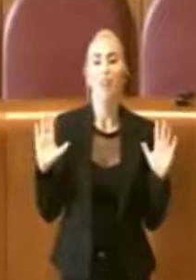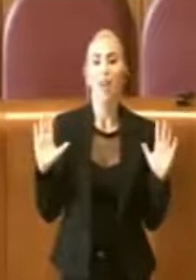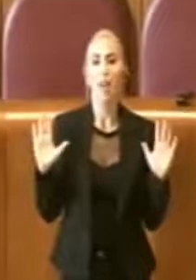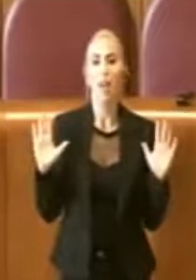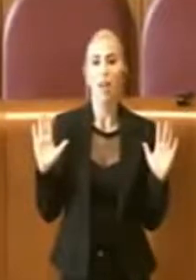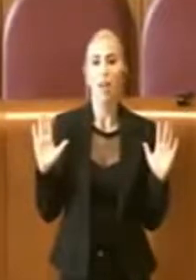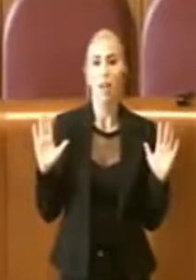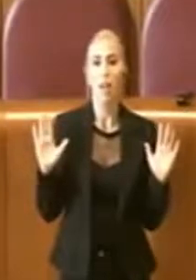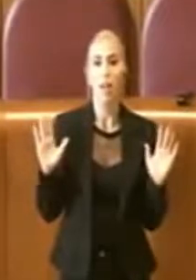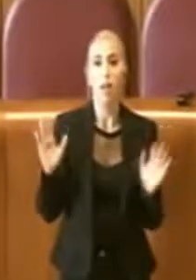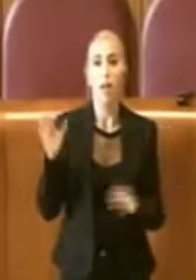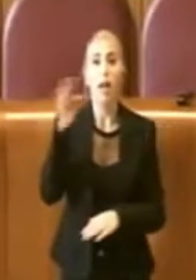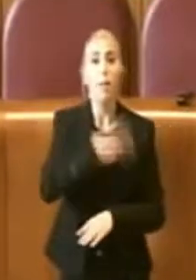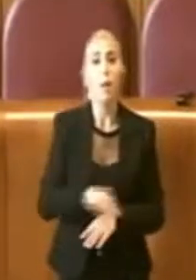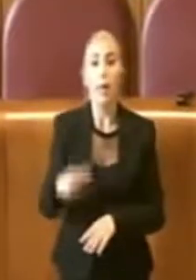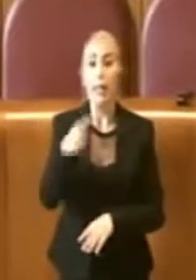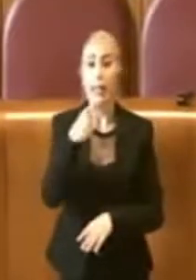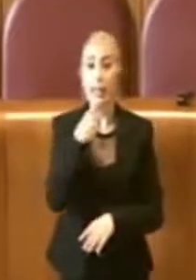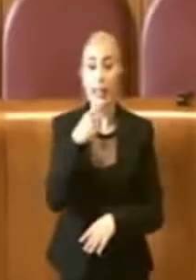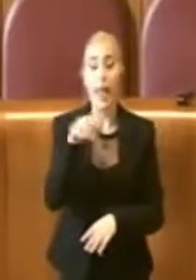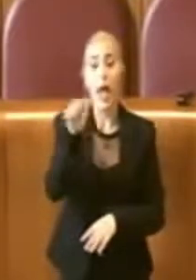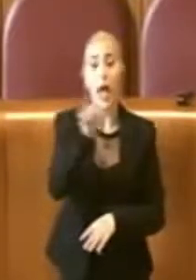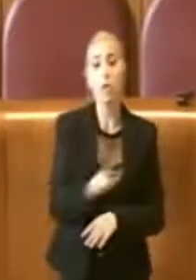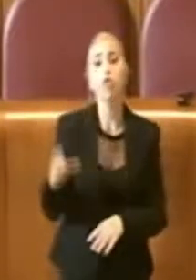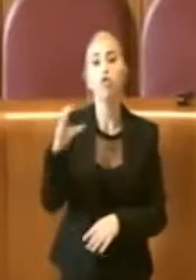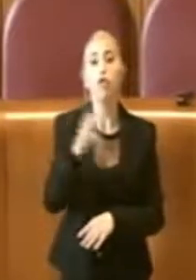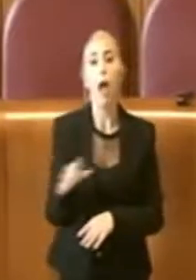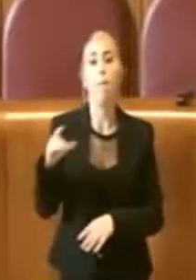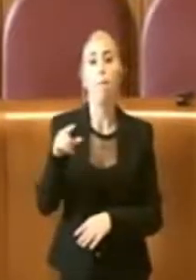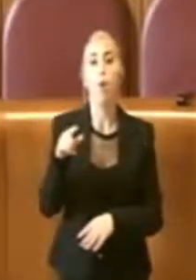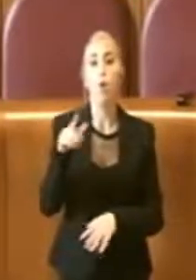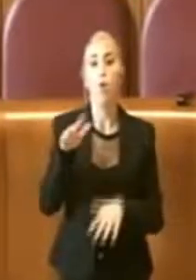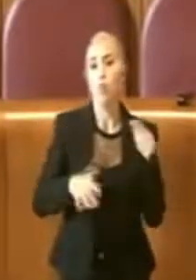E il merito era di Andrea Ciabocco, anche su questo non c'è dubbio.